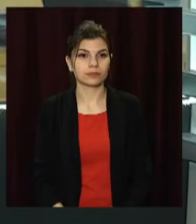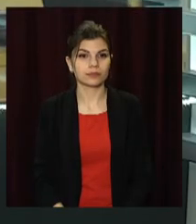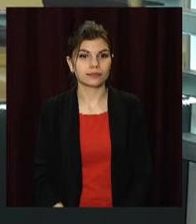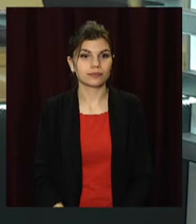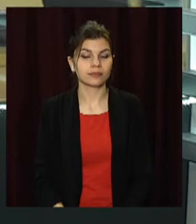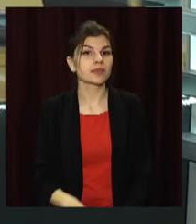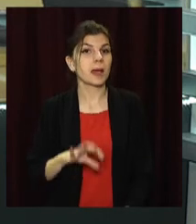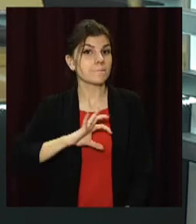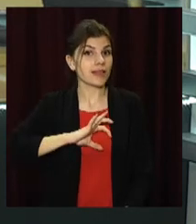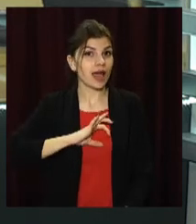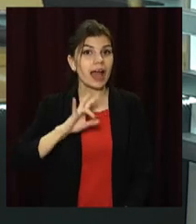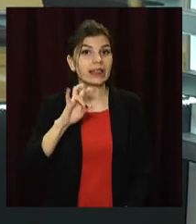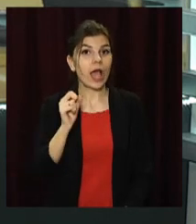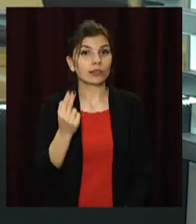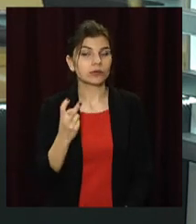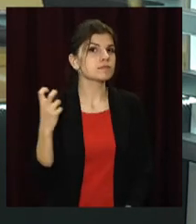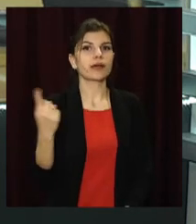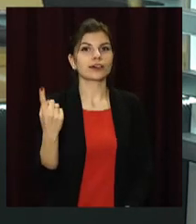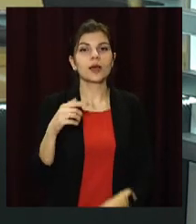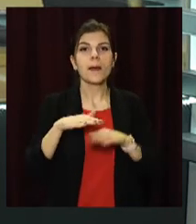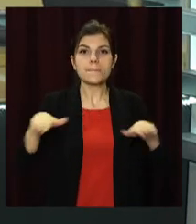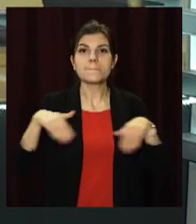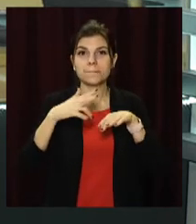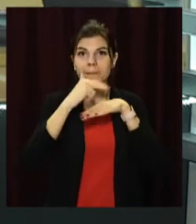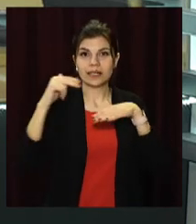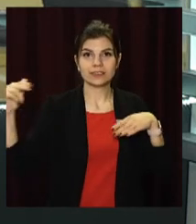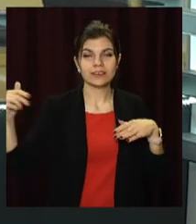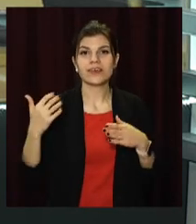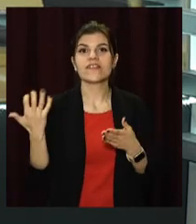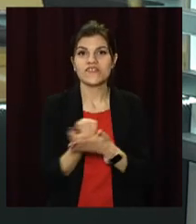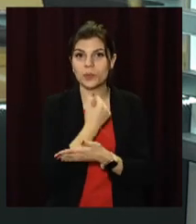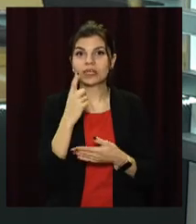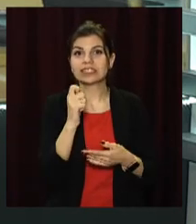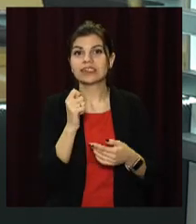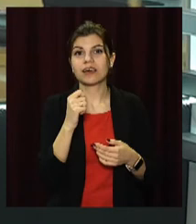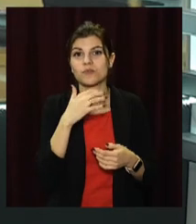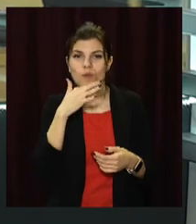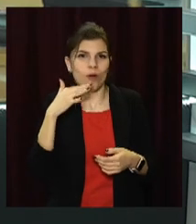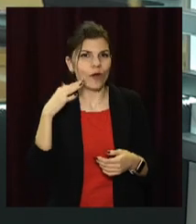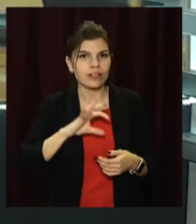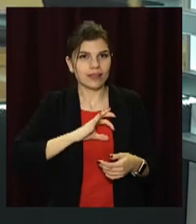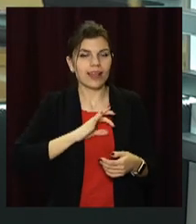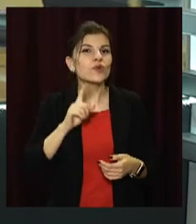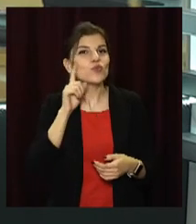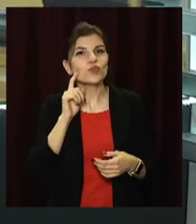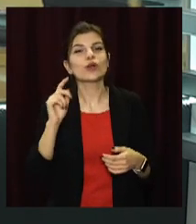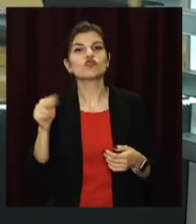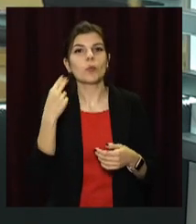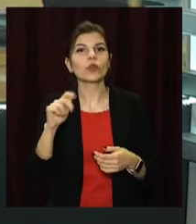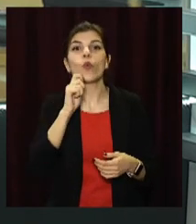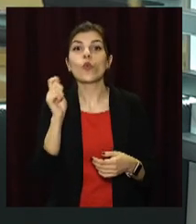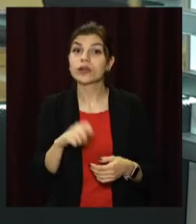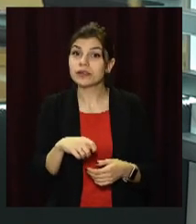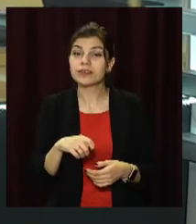Медалі національної першості. Плавці Дніпропетровщини вибороли зо два десятки нагород на юнацькому чемпіонаті